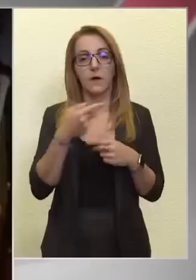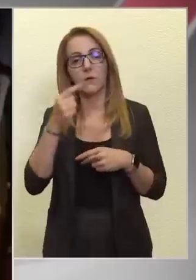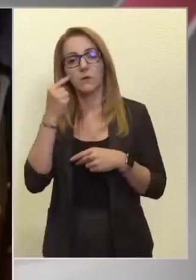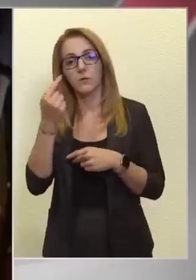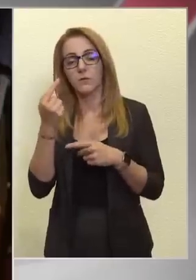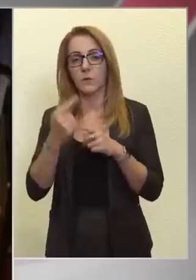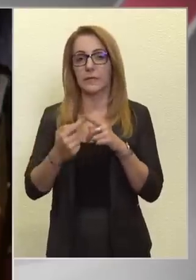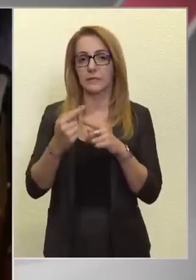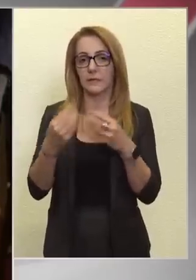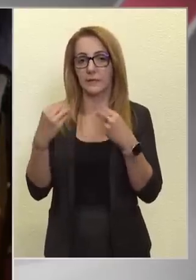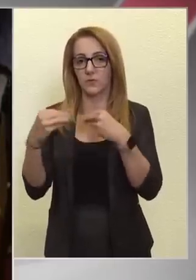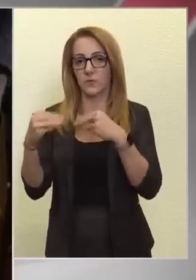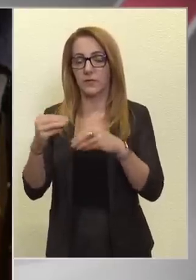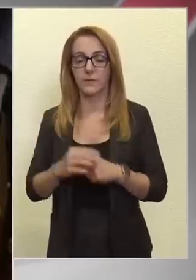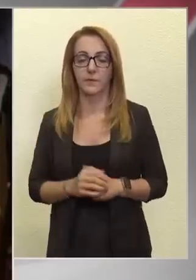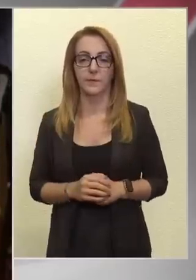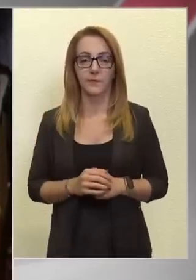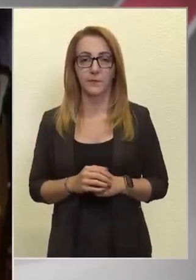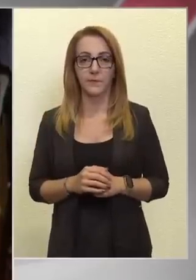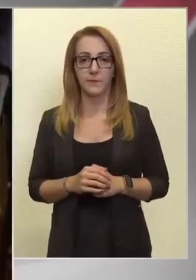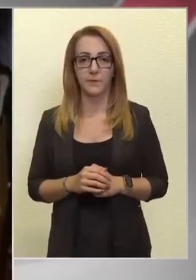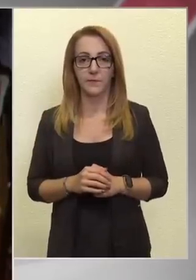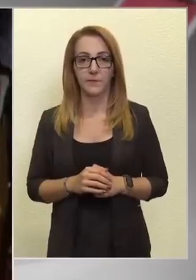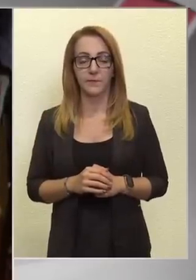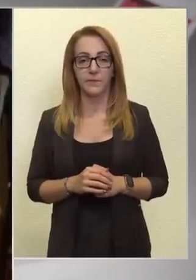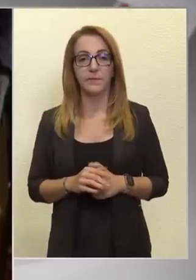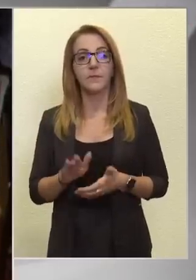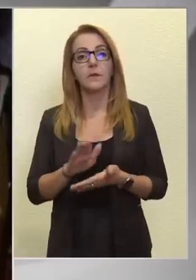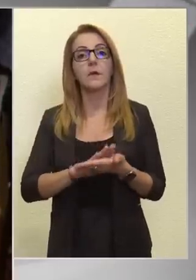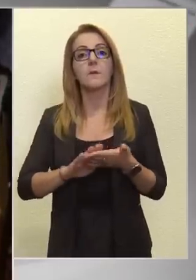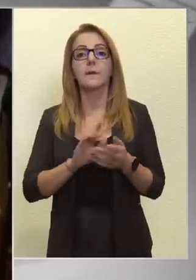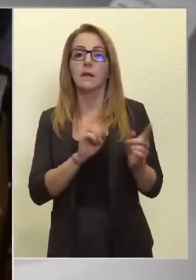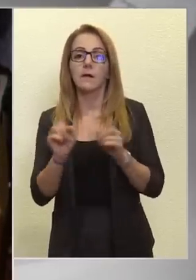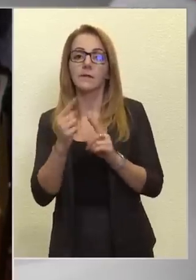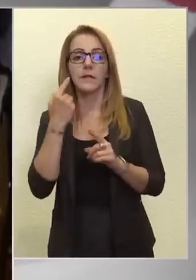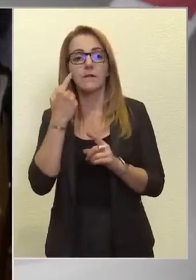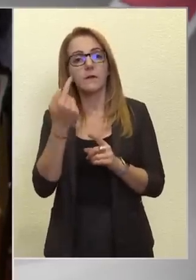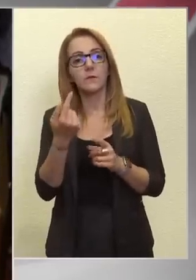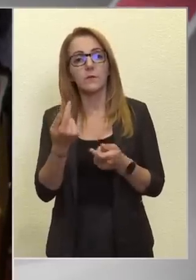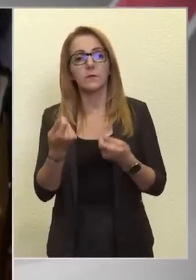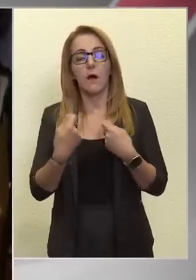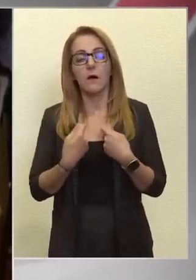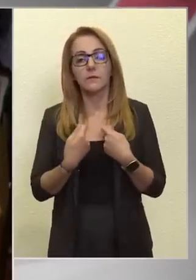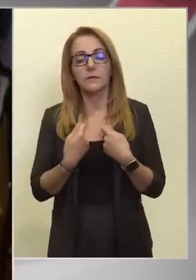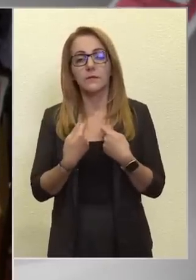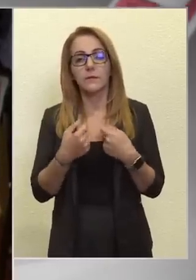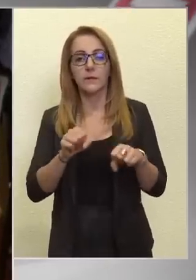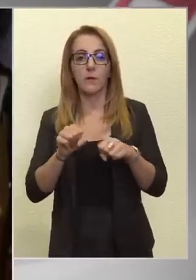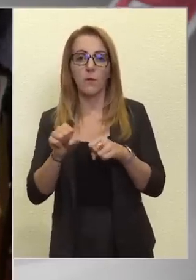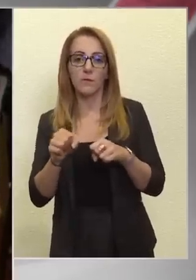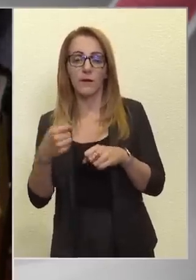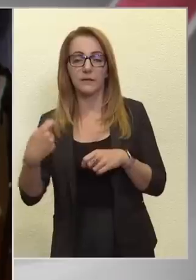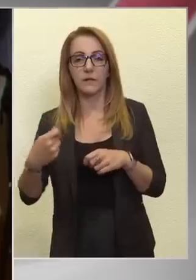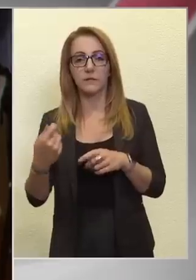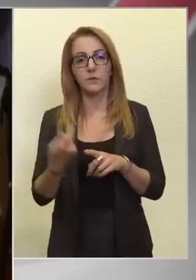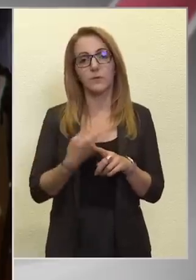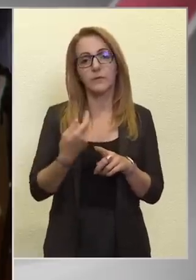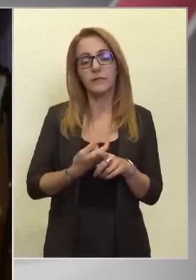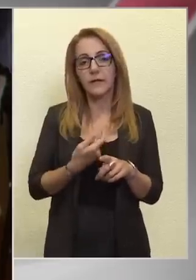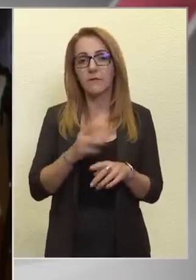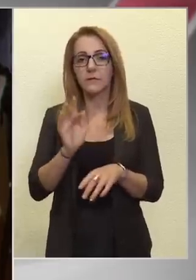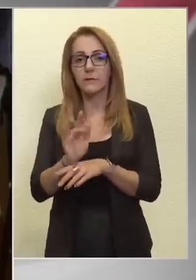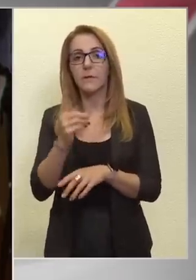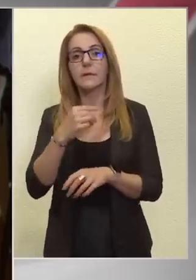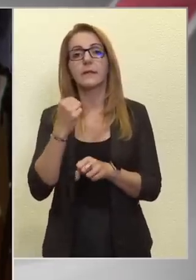ezeket részleteiben is ismertetni. Milyen alternatívát tud kínálni a kormány a szankciós politikával szembe? Tehát mit kéne akkor